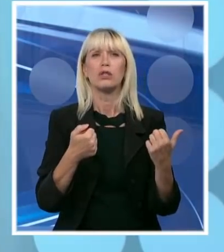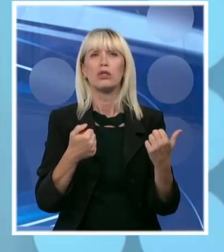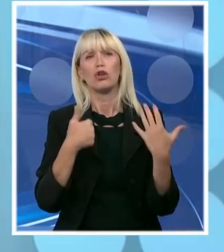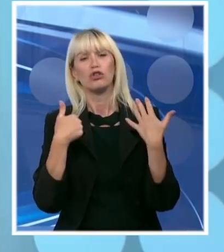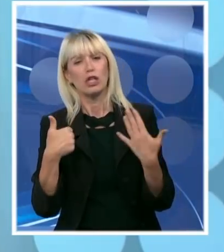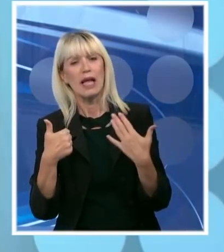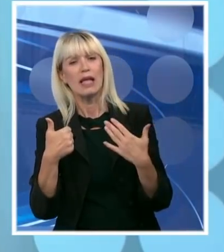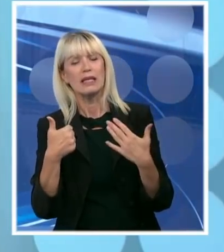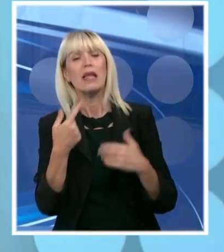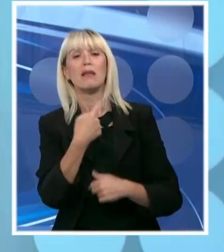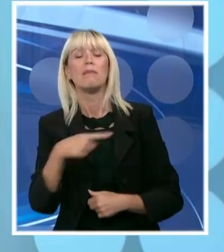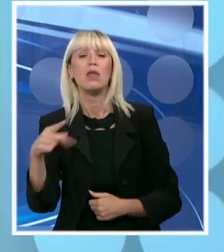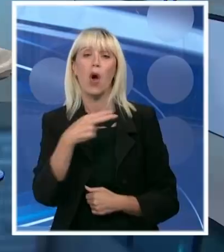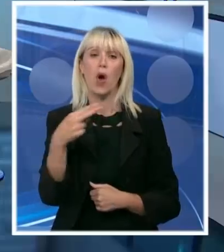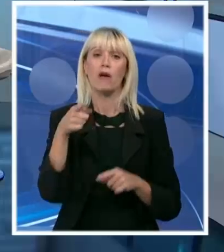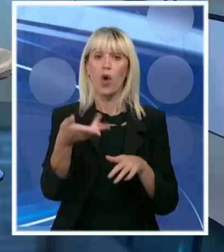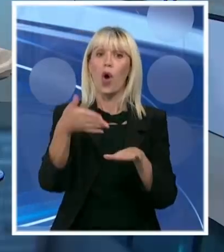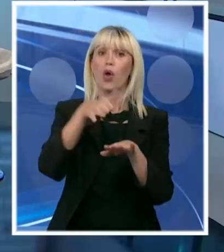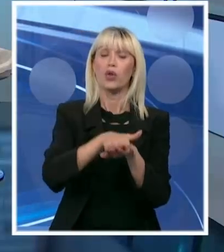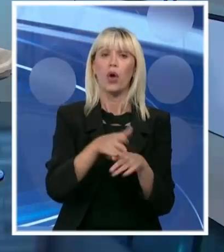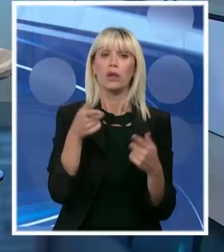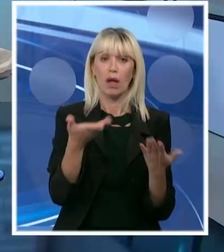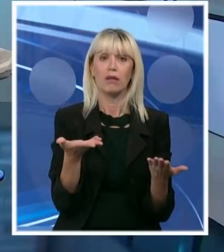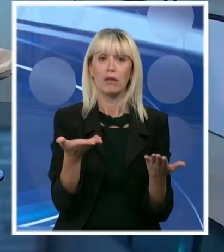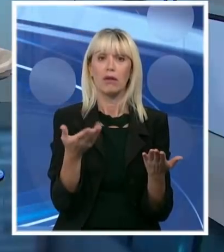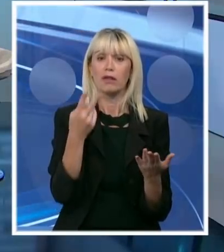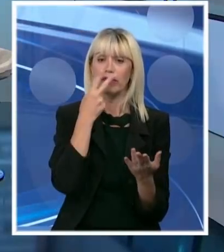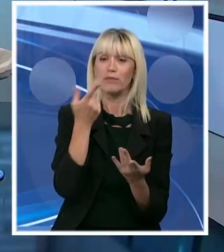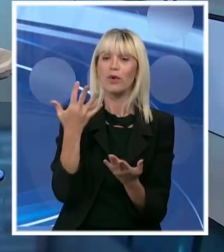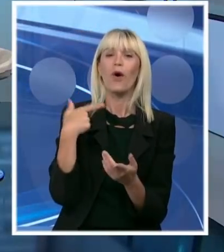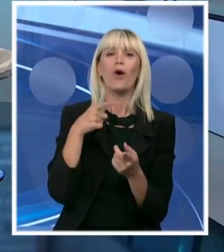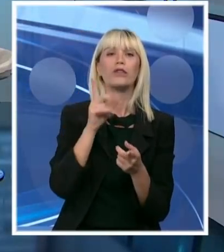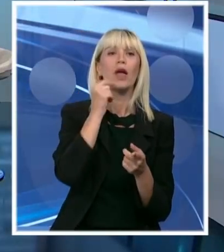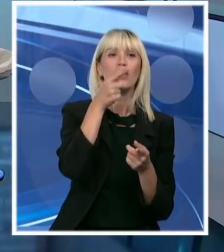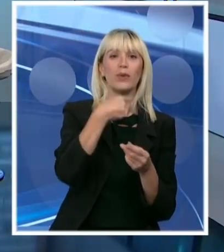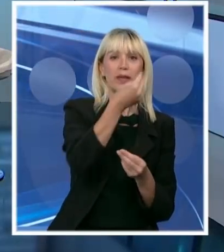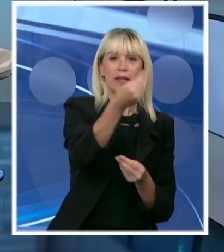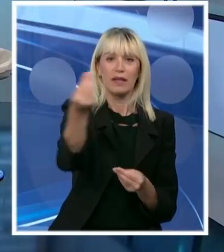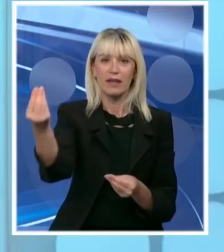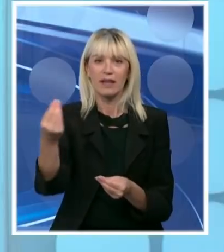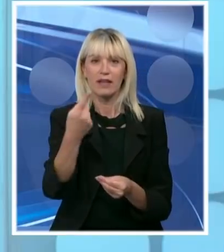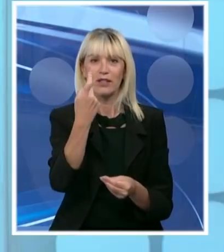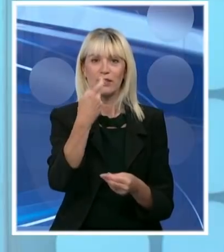660 miliona evra. To dodatno. To nam se vidjelo kroz potrošnje, vidjelo se da je dobra mera, jer u prvom